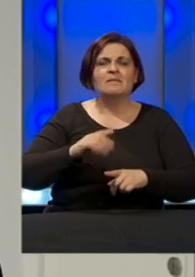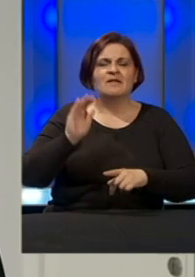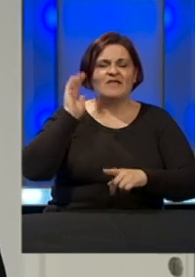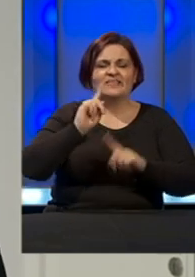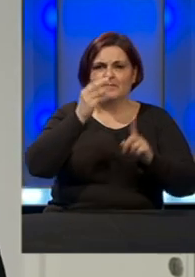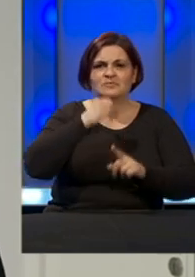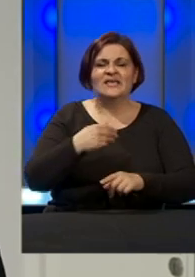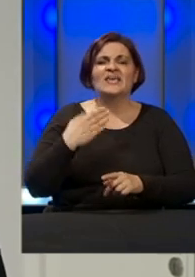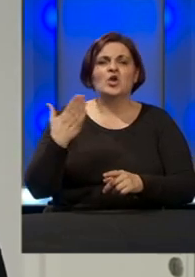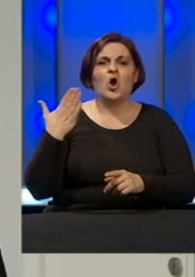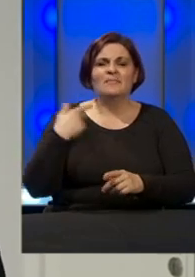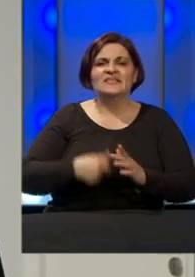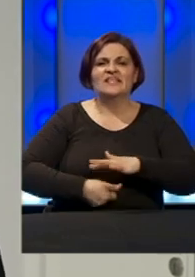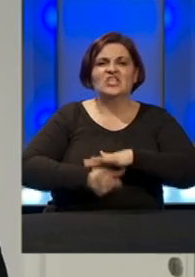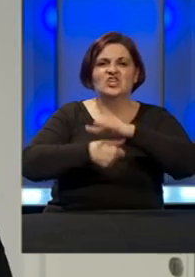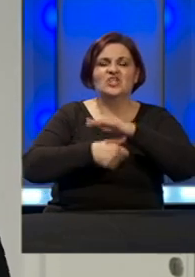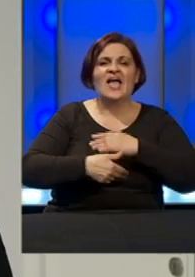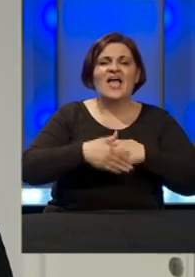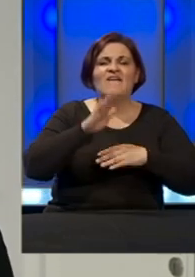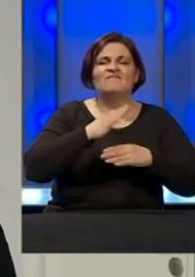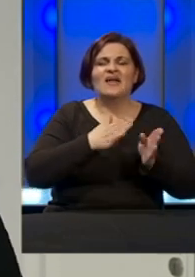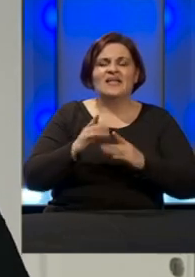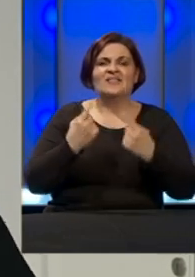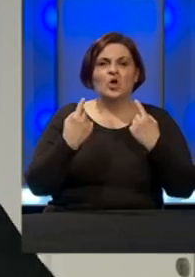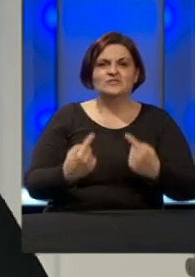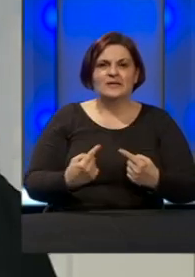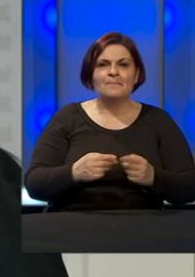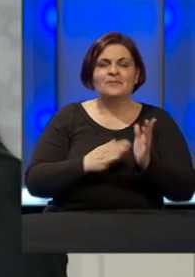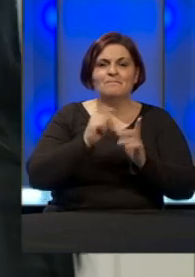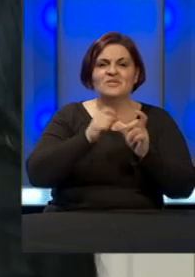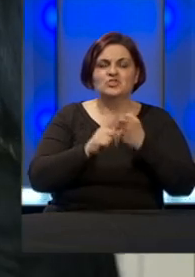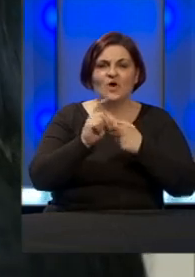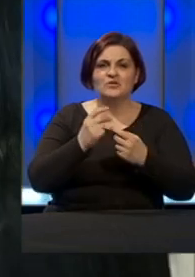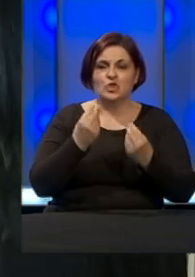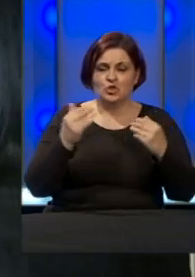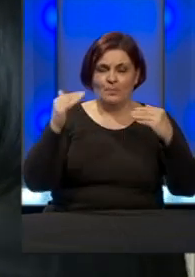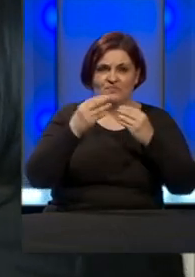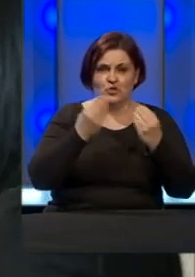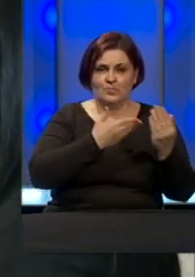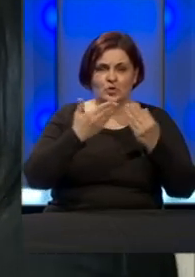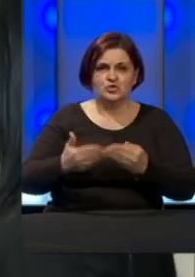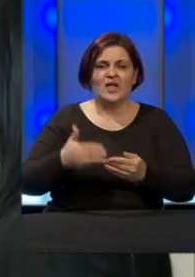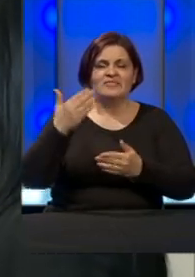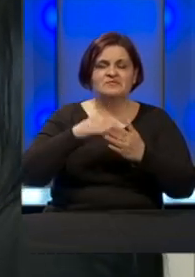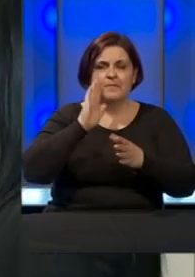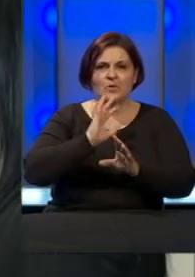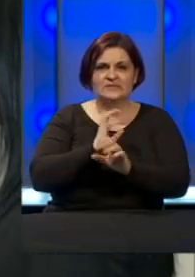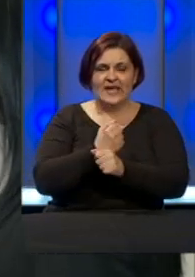Srpske i komadant štaba za vanredno stanje, gospodin Radovan Višković. Dobro večer, dobrodošli u program BHT1.